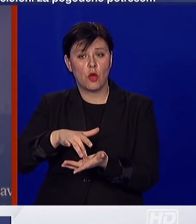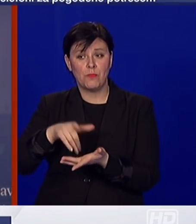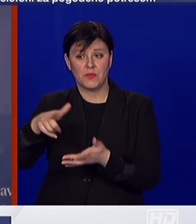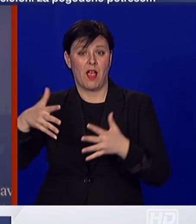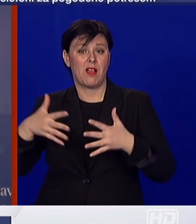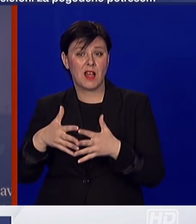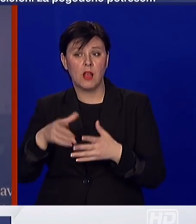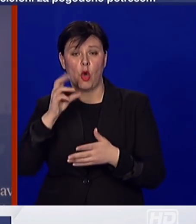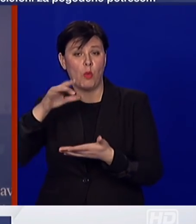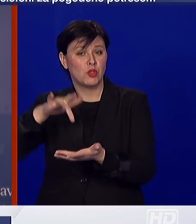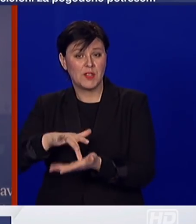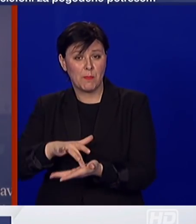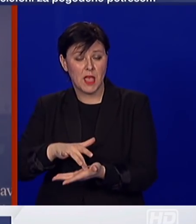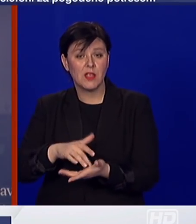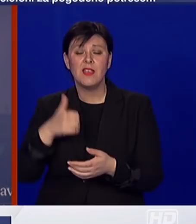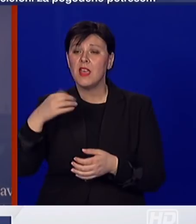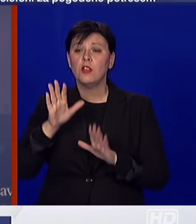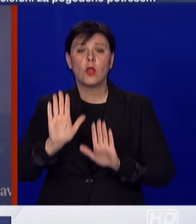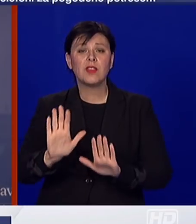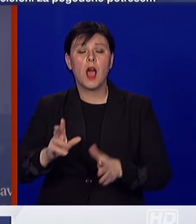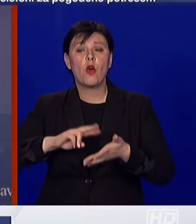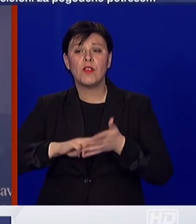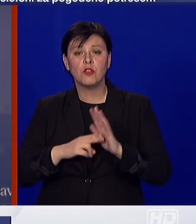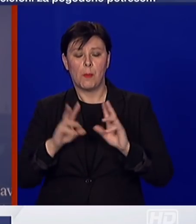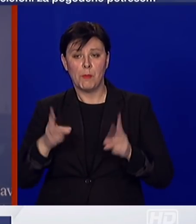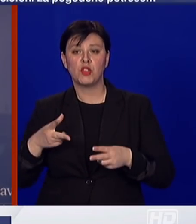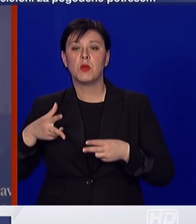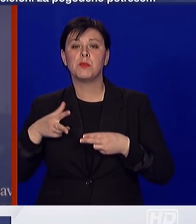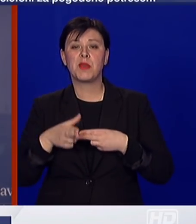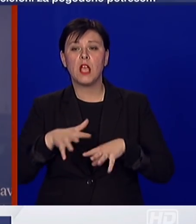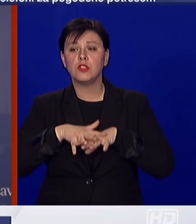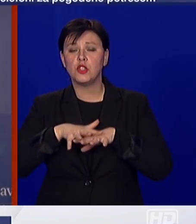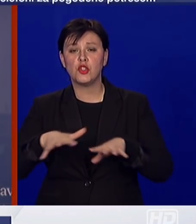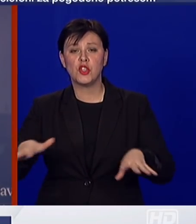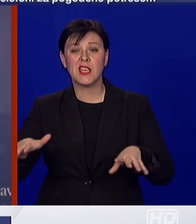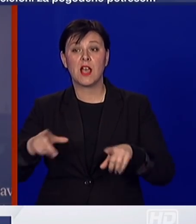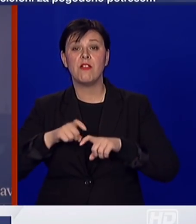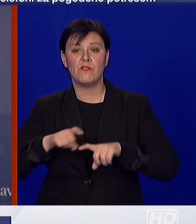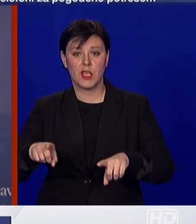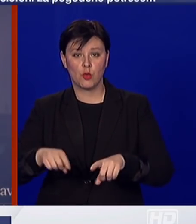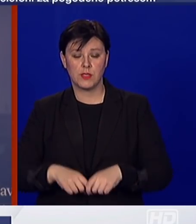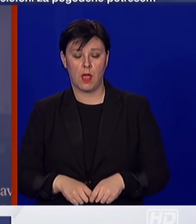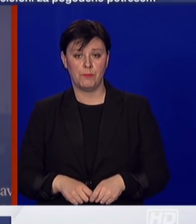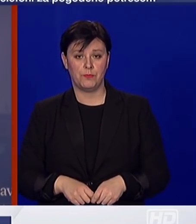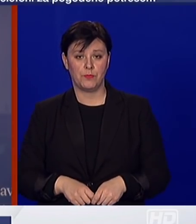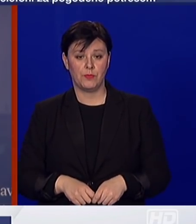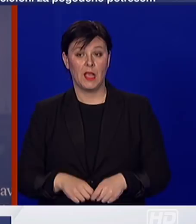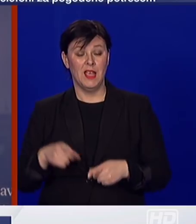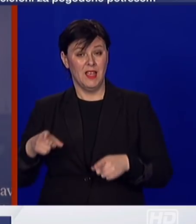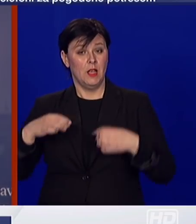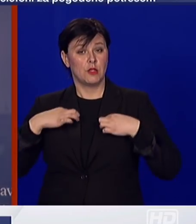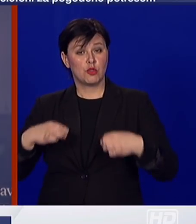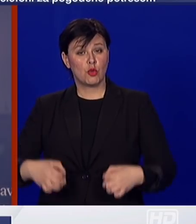jer jedino na taj način možemo spriječiti širenje virusa, jer struka